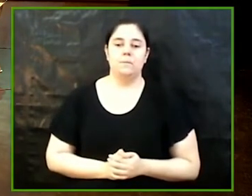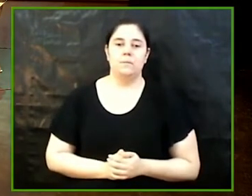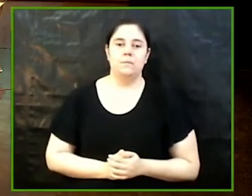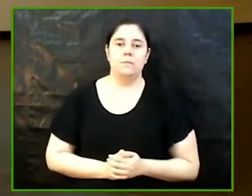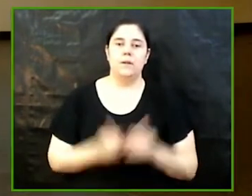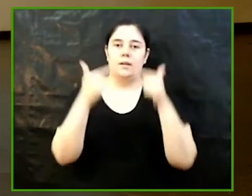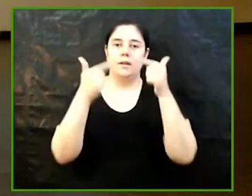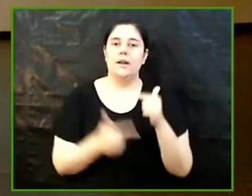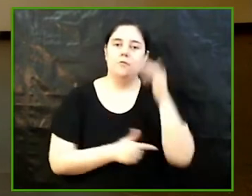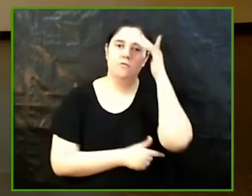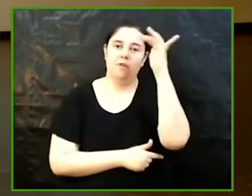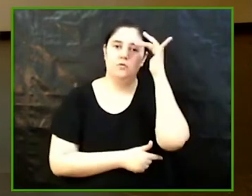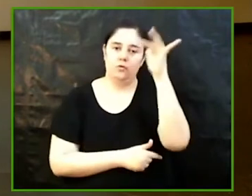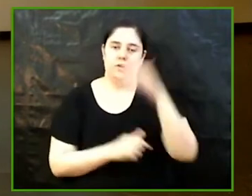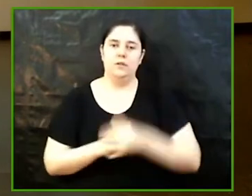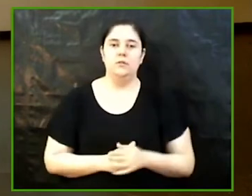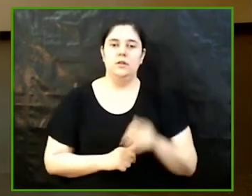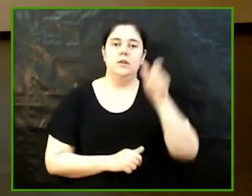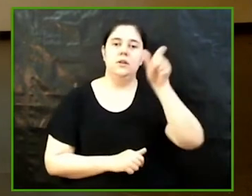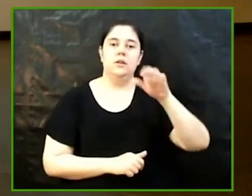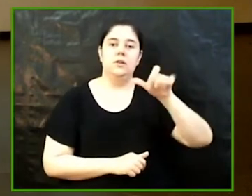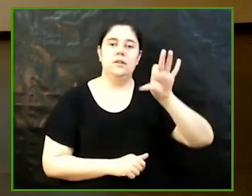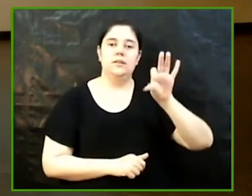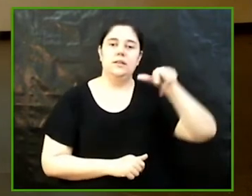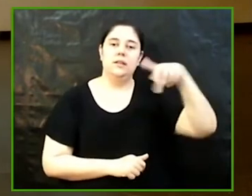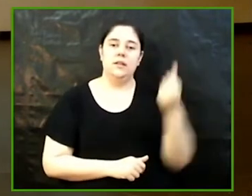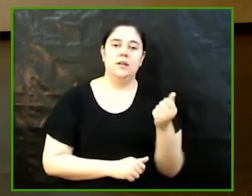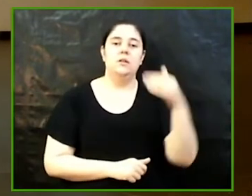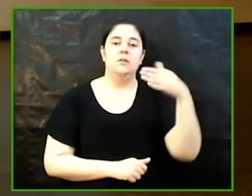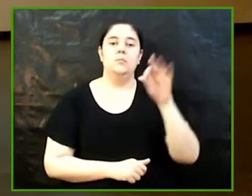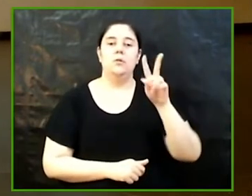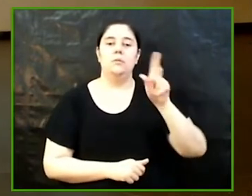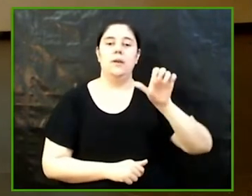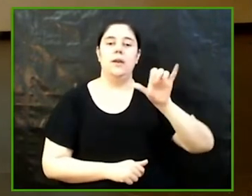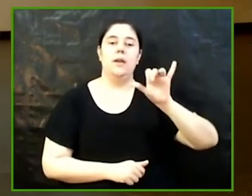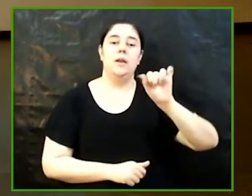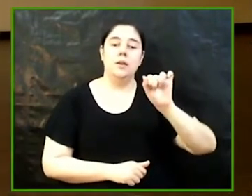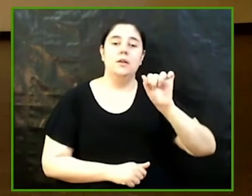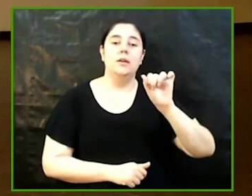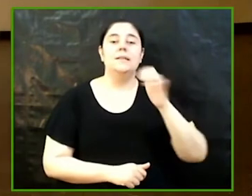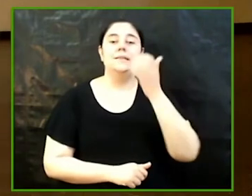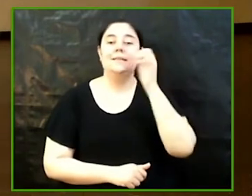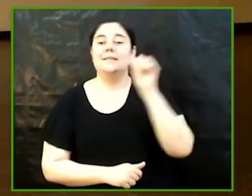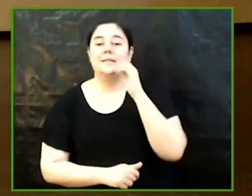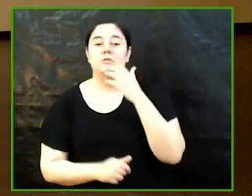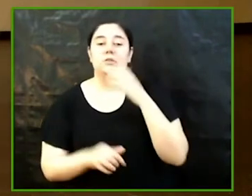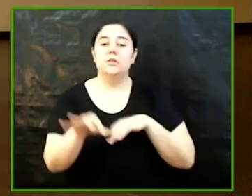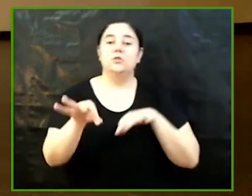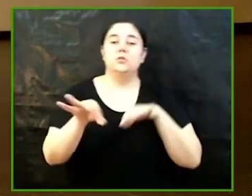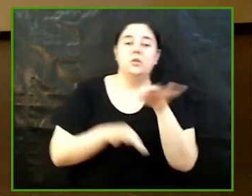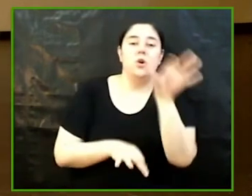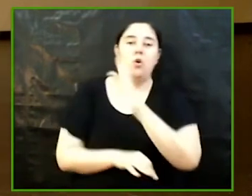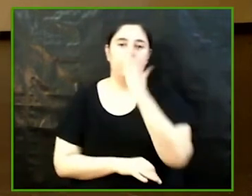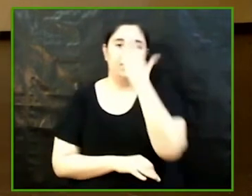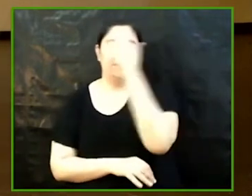filosofia Cristina Bombey Puig gestació per substitució i el principi d'autonomia en les gestants tutor